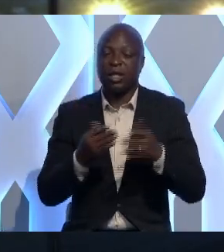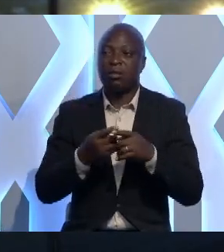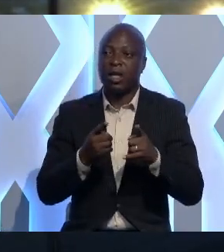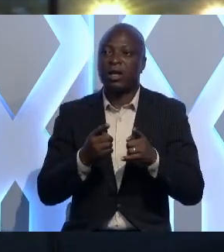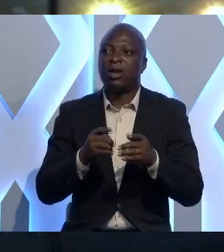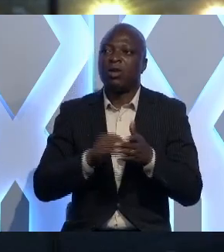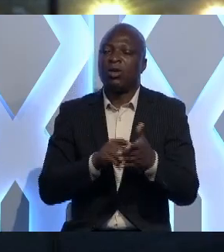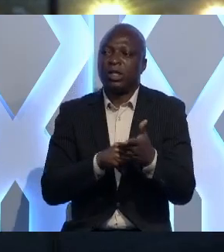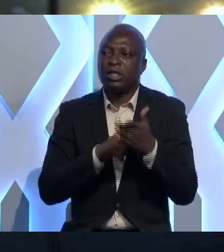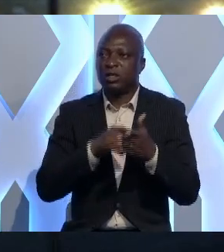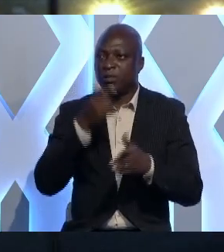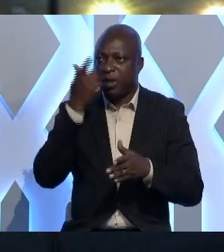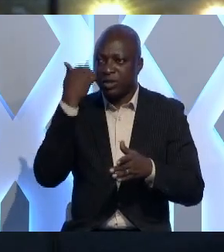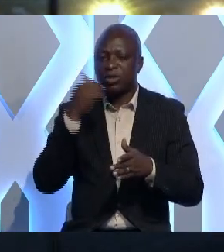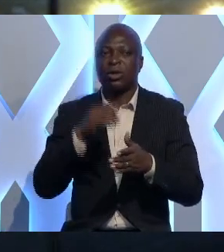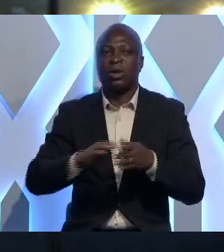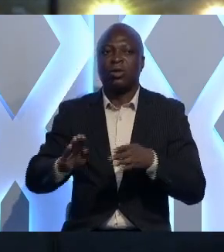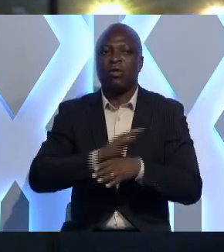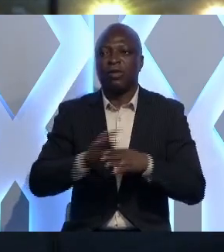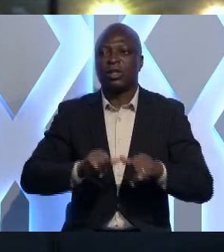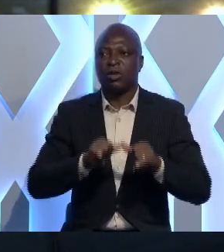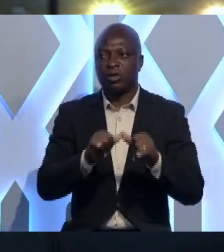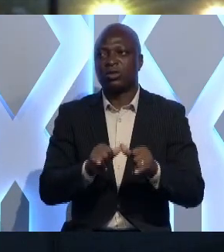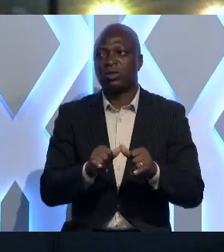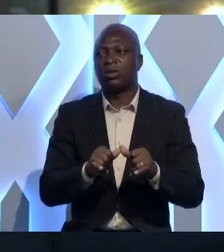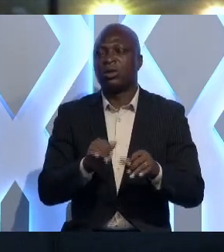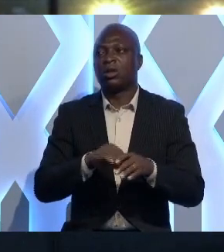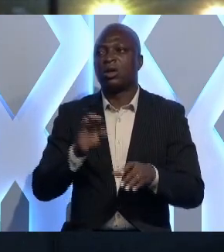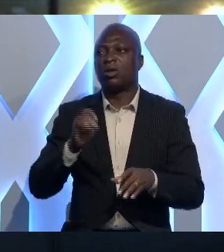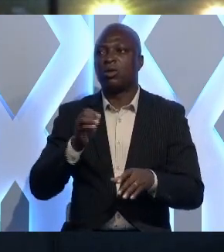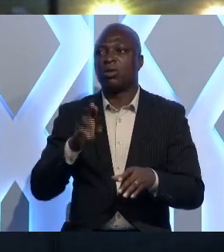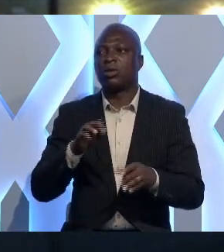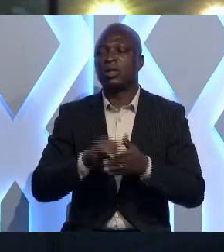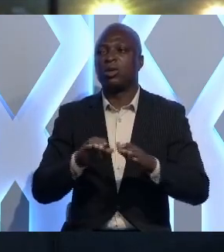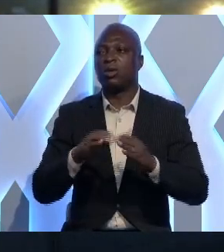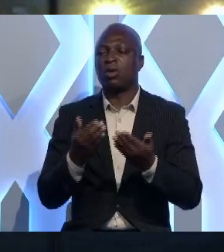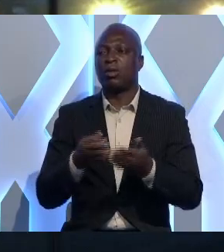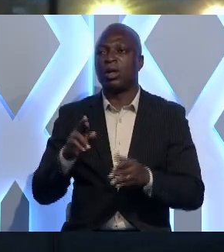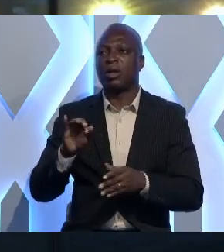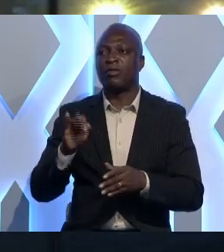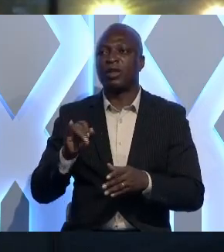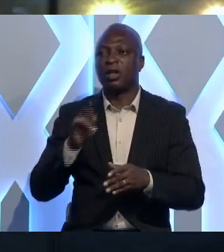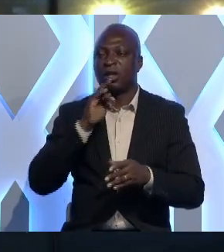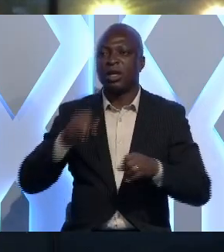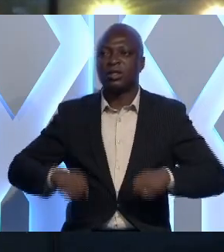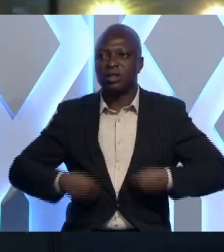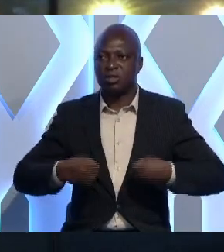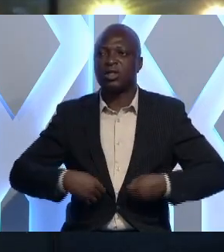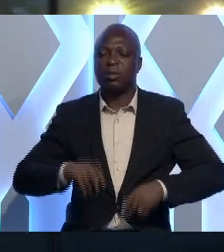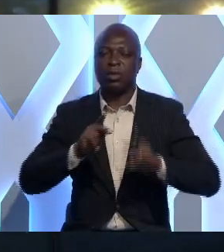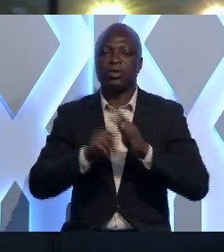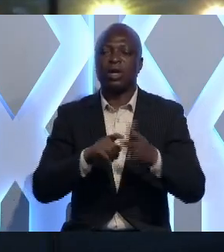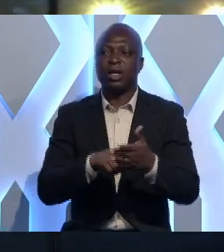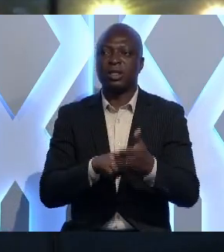l'on insiste puisque leur trafic continue. Dans le goût, c'est le club RFI qui a sensibilisé les populations en